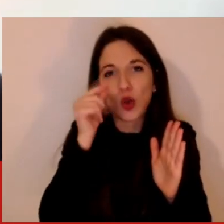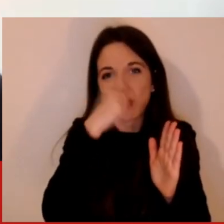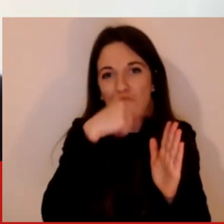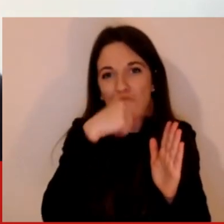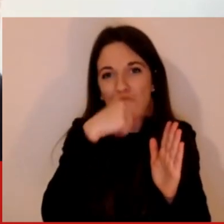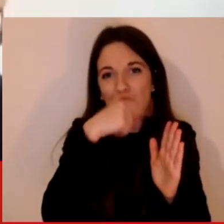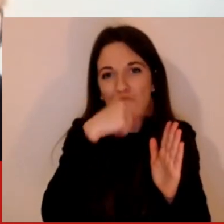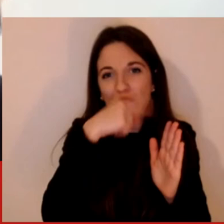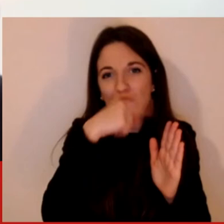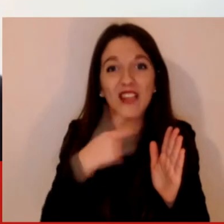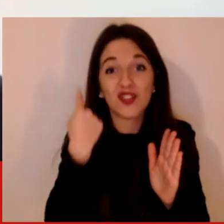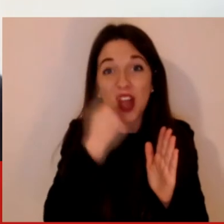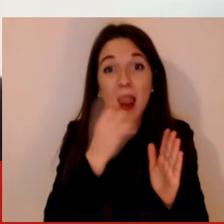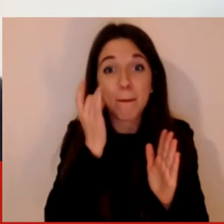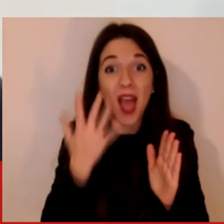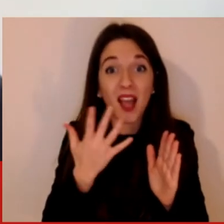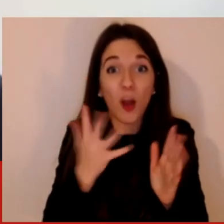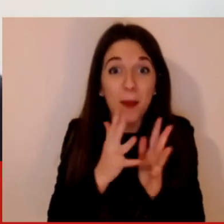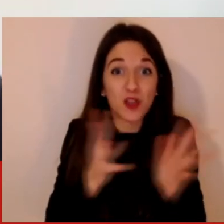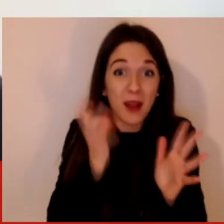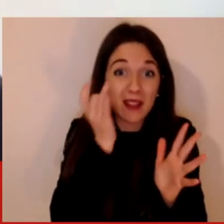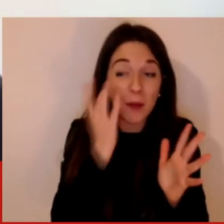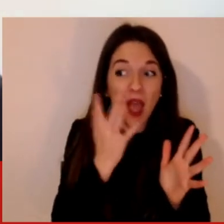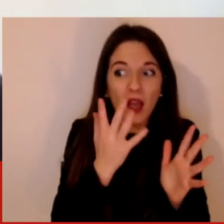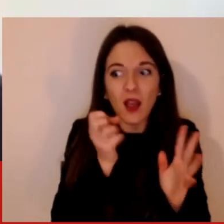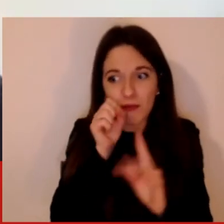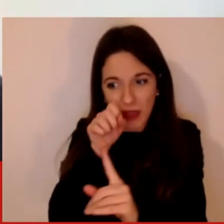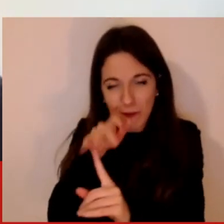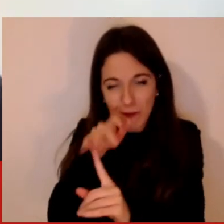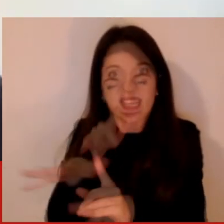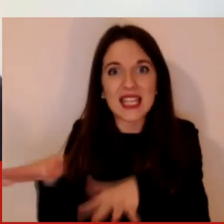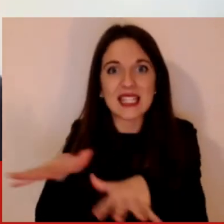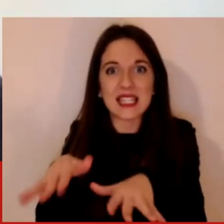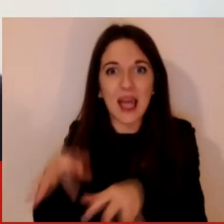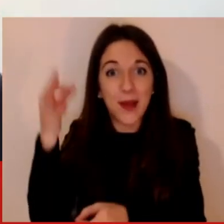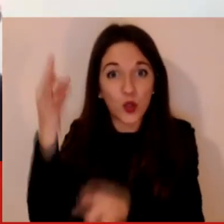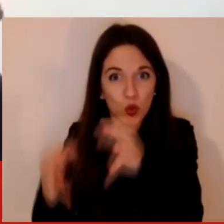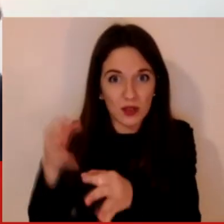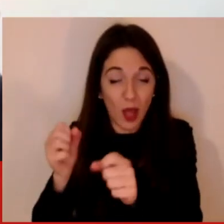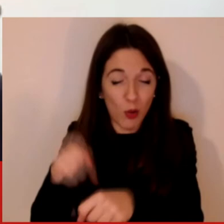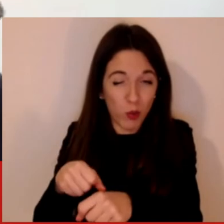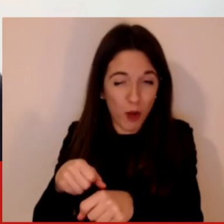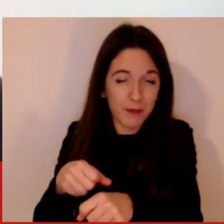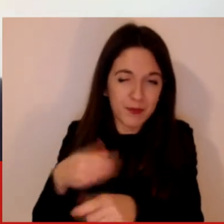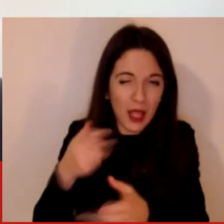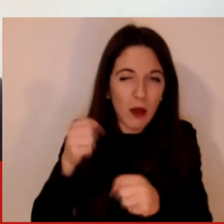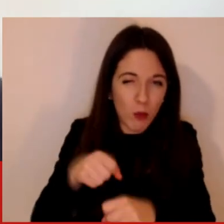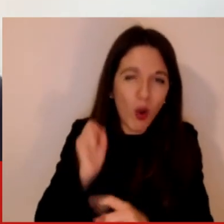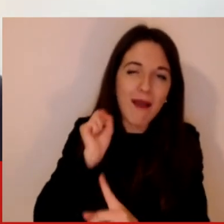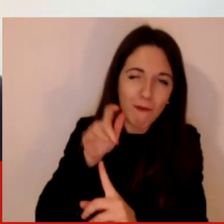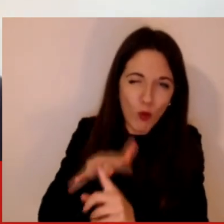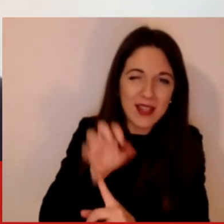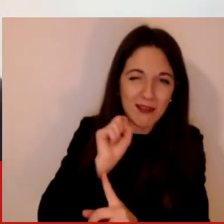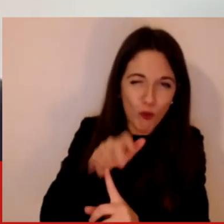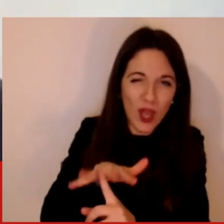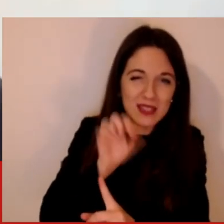rappresentativi, dove ci sia inclusione. Tutto questo è un problema molto grande anche perché spesso gli algoritmi sono